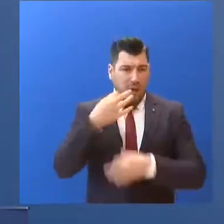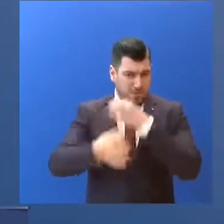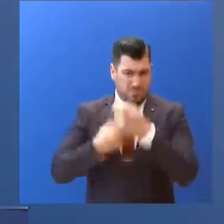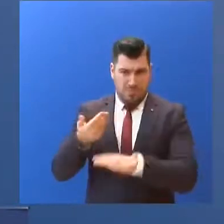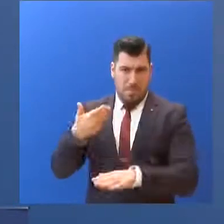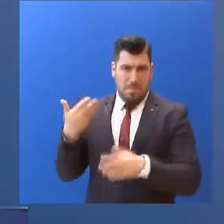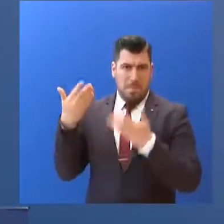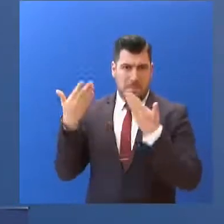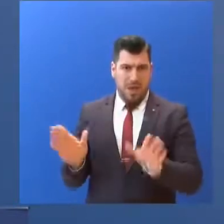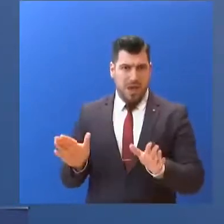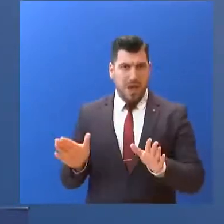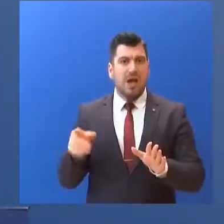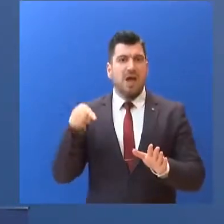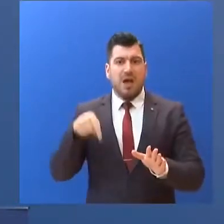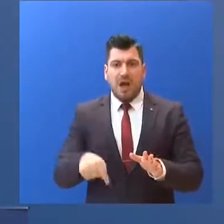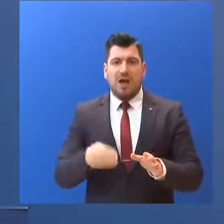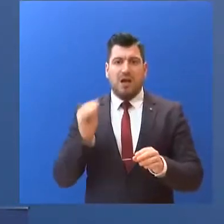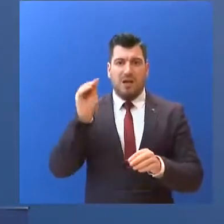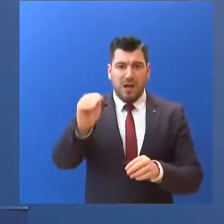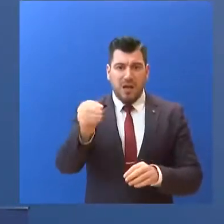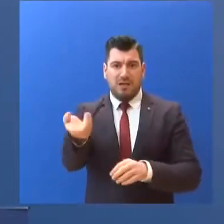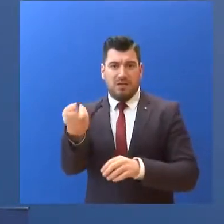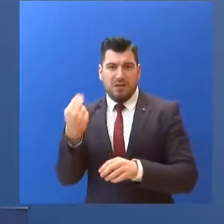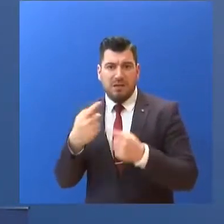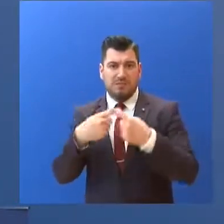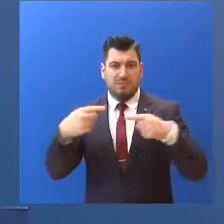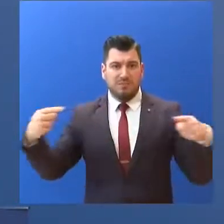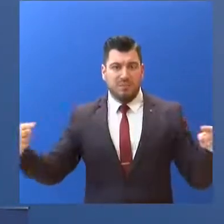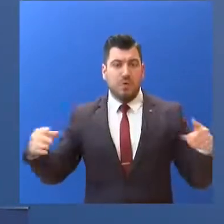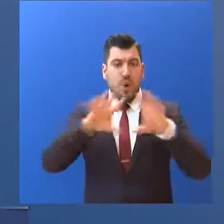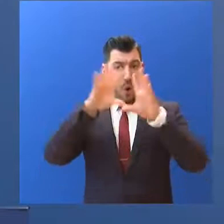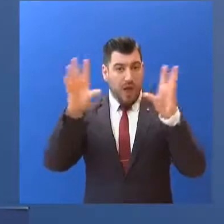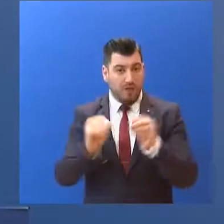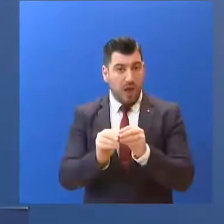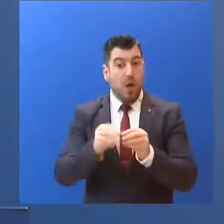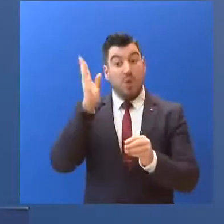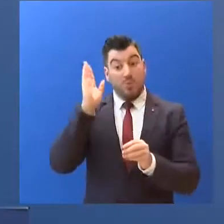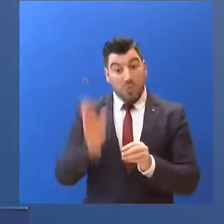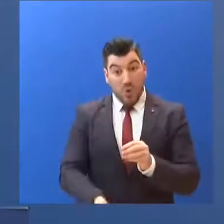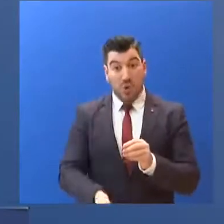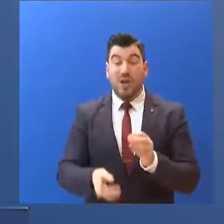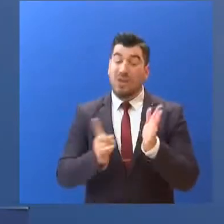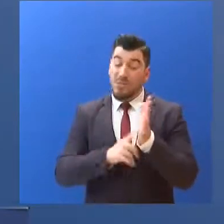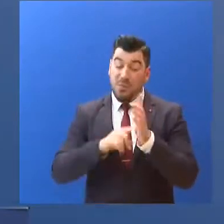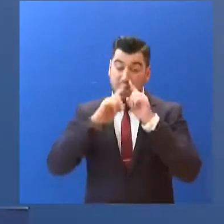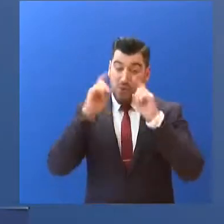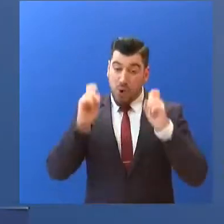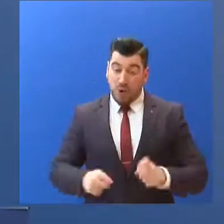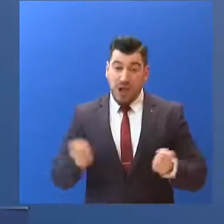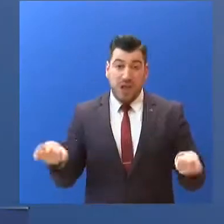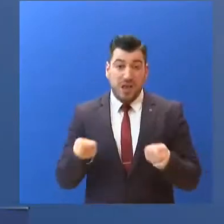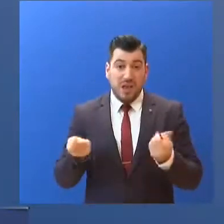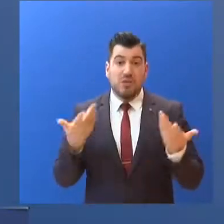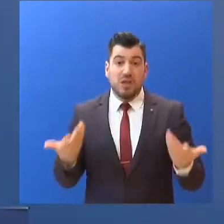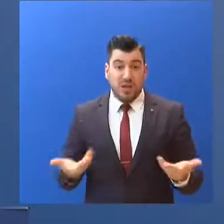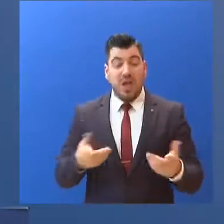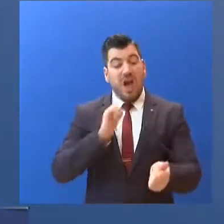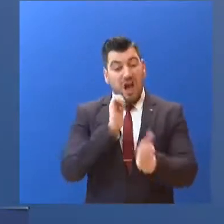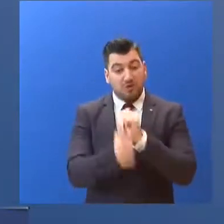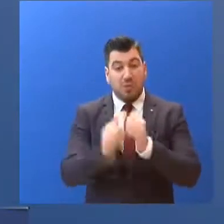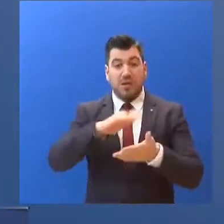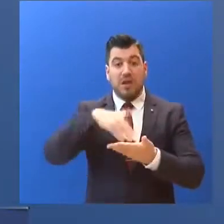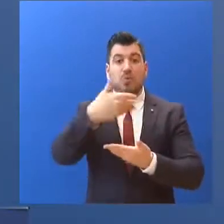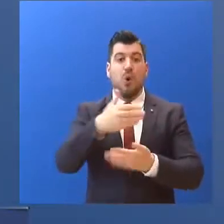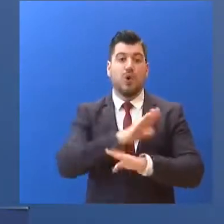που αφορούν τη συντριπτική πλειοψηφία... των τραπεζικών συναλλαγών... μπορούν και πρέπει να γίνουν... χωρίς αυτοπρόσωπη παρουσία στον Κισέ της Τράπεζας.